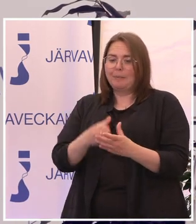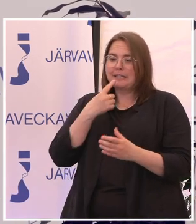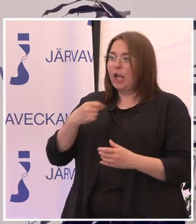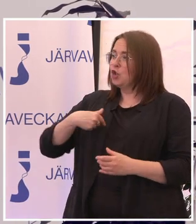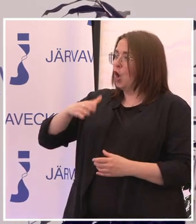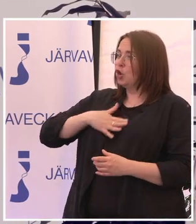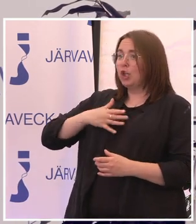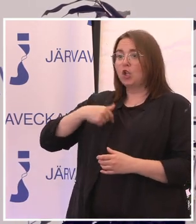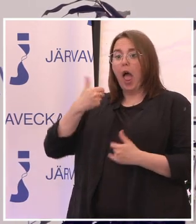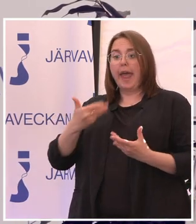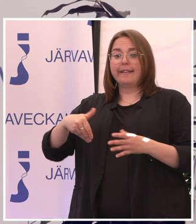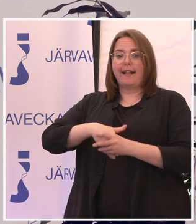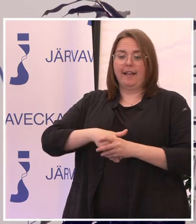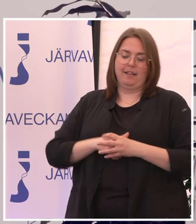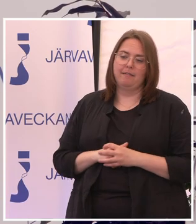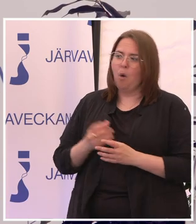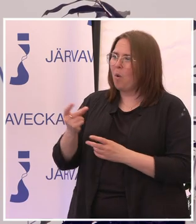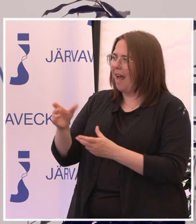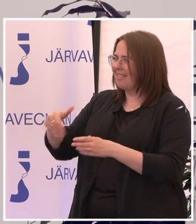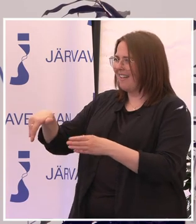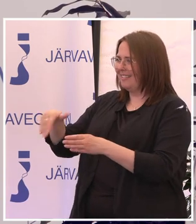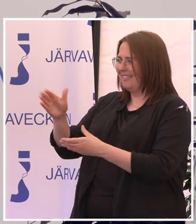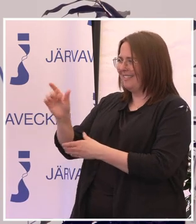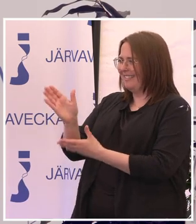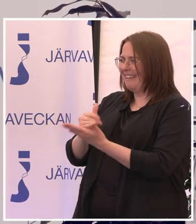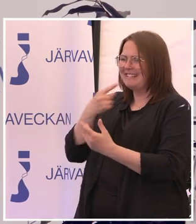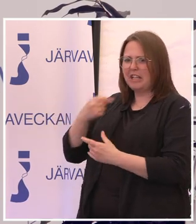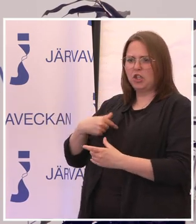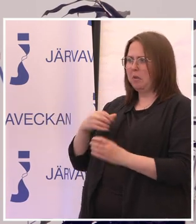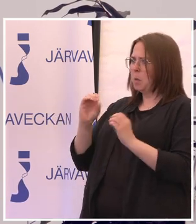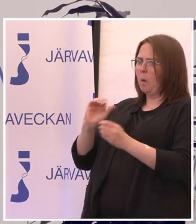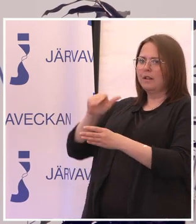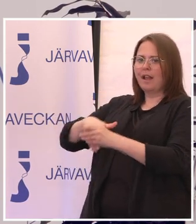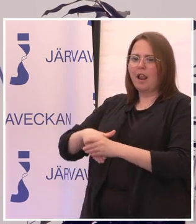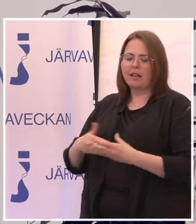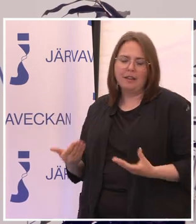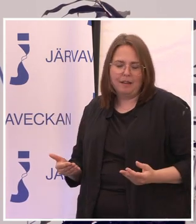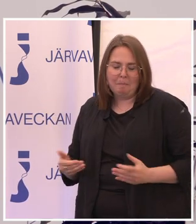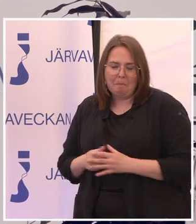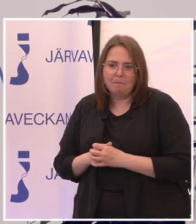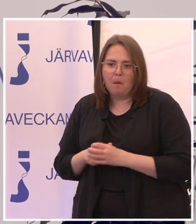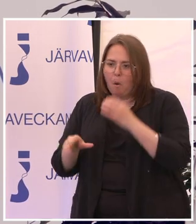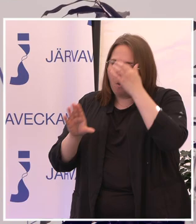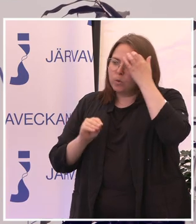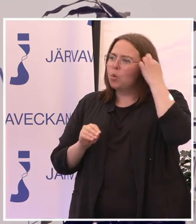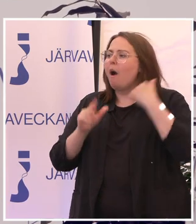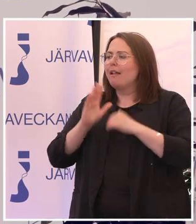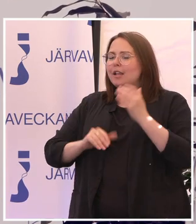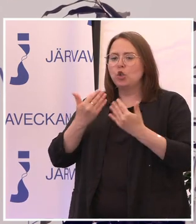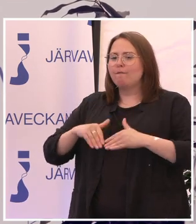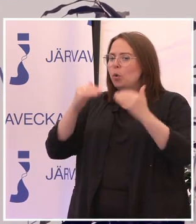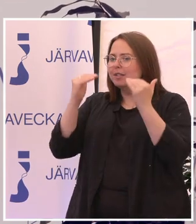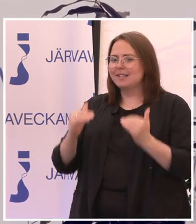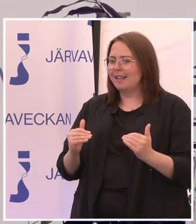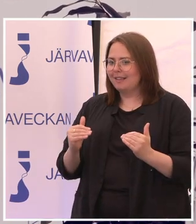jag tycker att jag är delaktig. Och en annan säger, jag känner mig inte delaktig. Och då är det inte funktionsnedsättningen